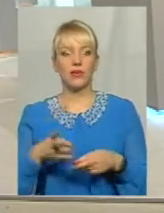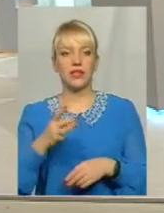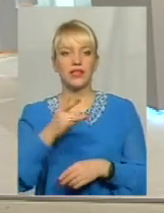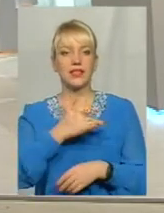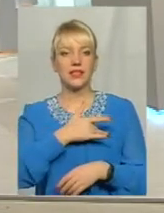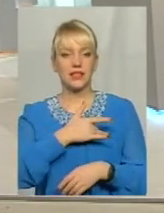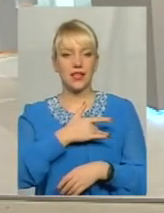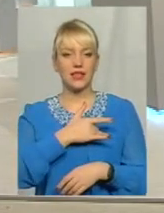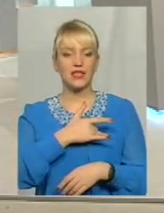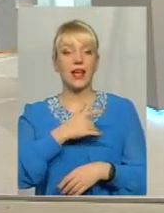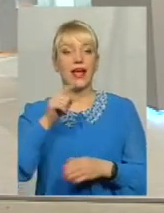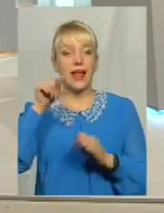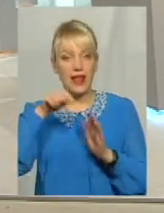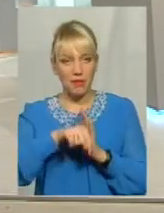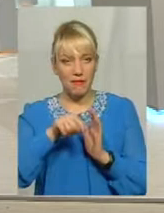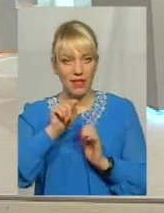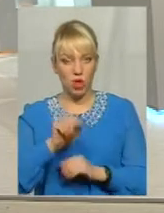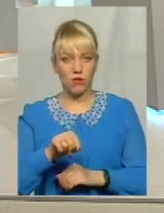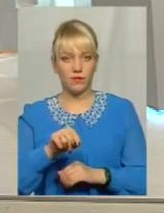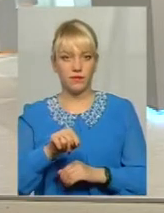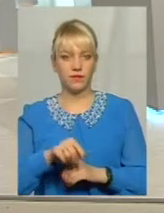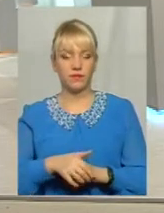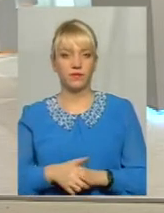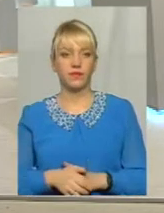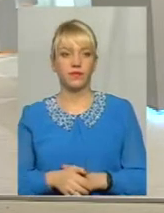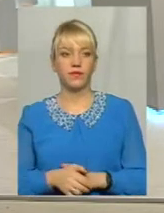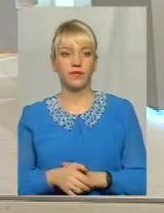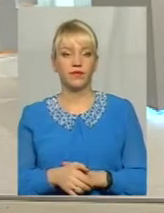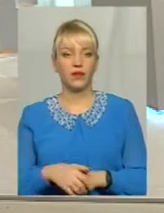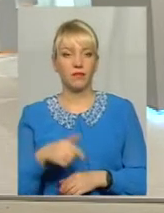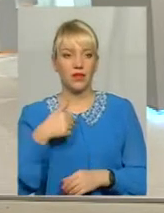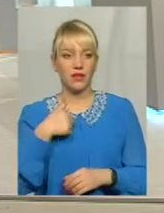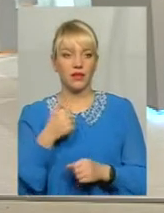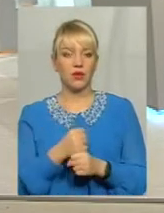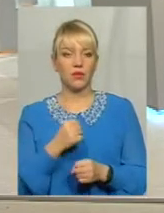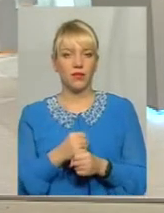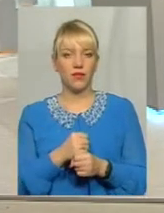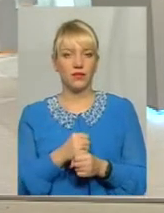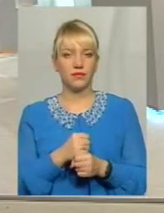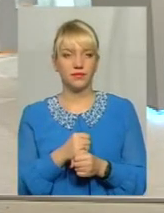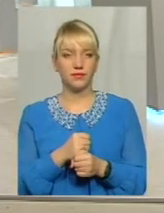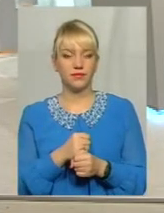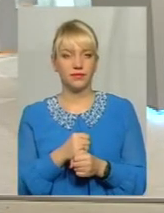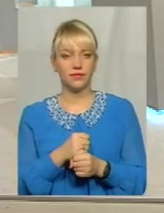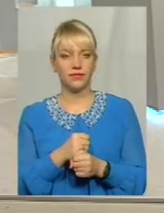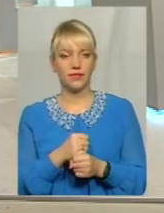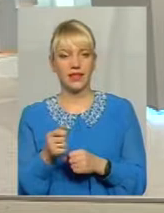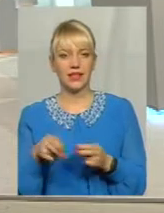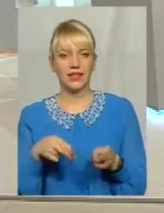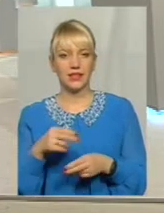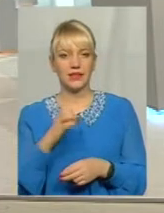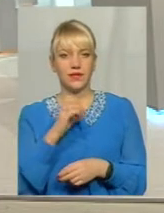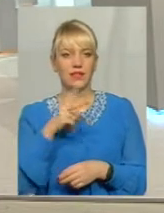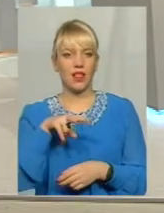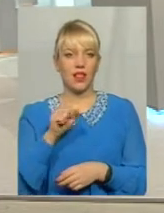серці Іменно робили мені хірурж-клант